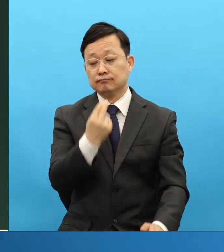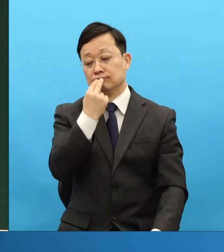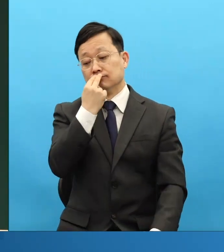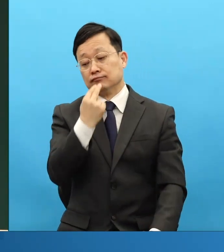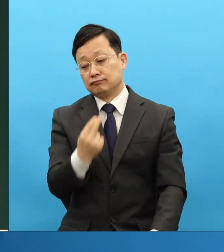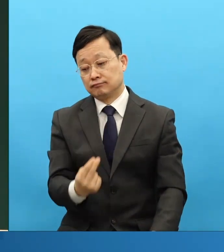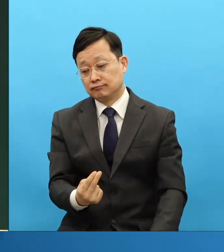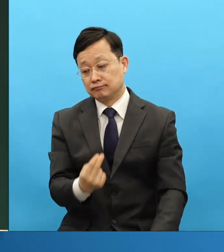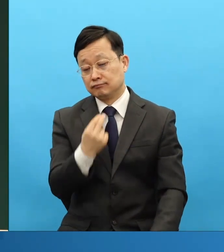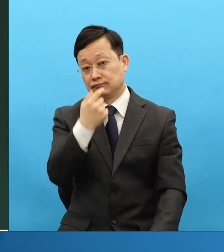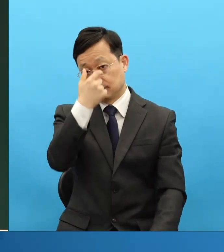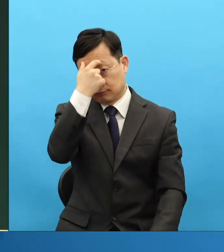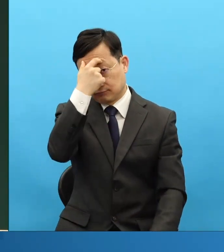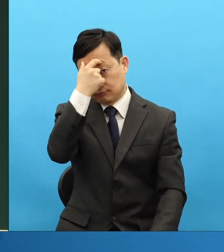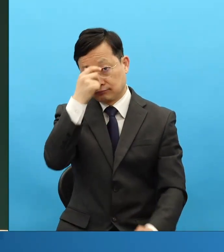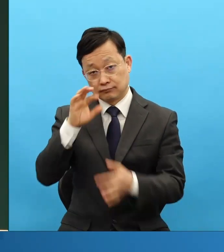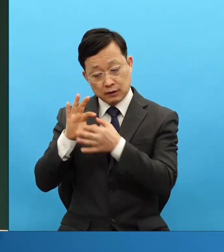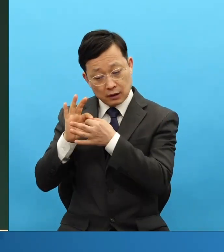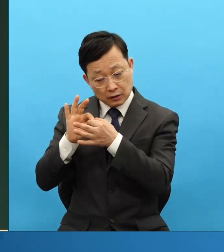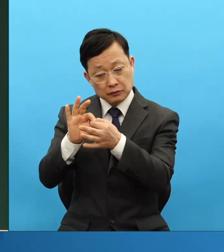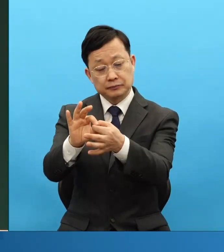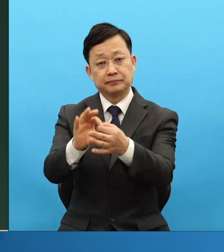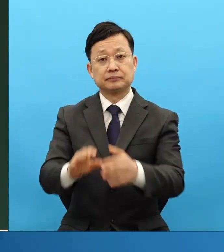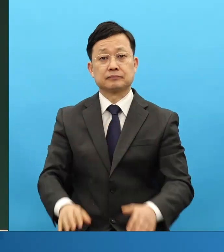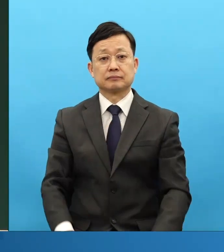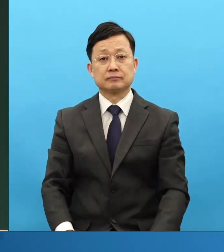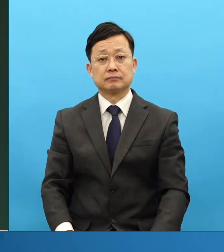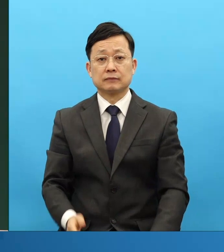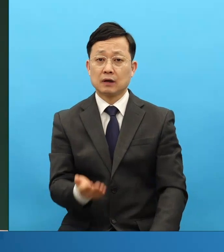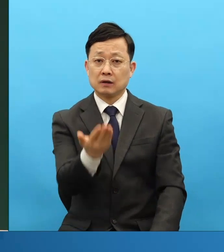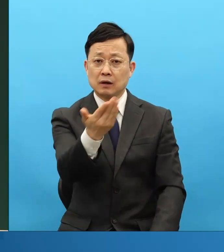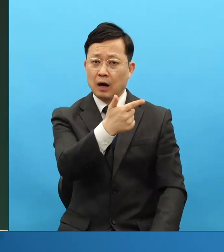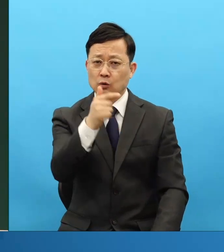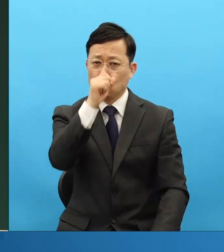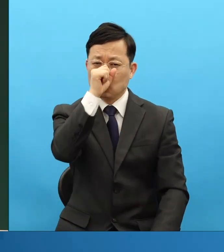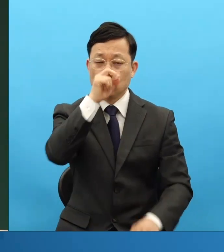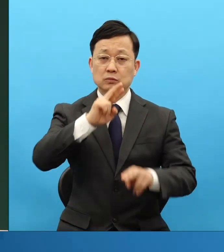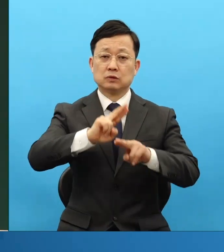뭐 여러분에게는 굉장한 좋은 선물이 될 겁니다.